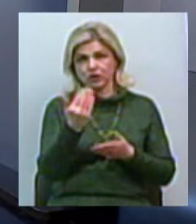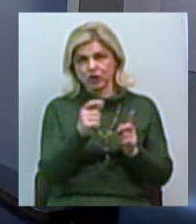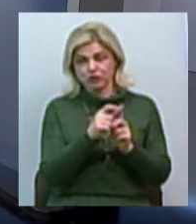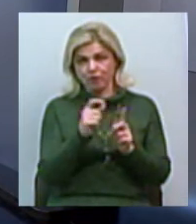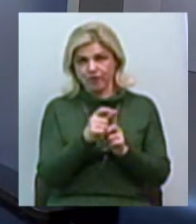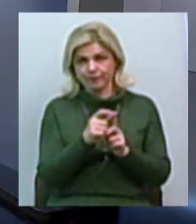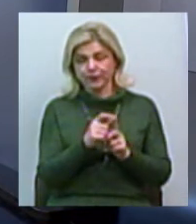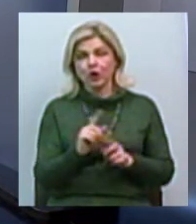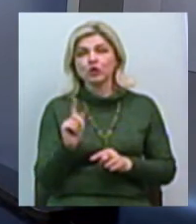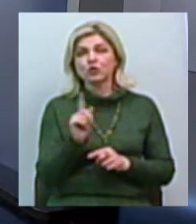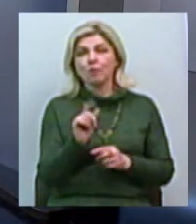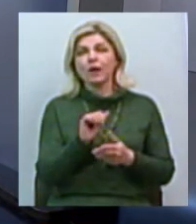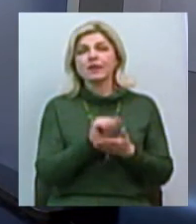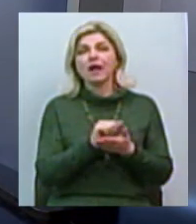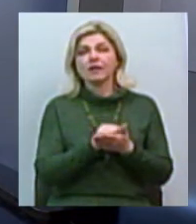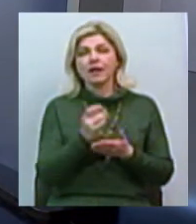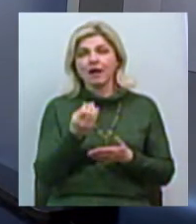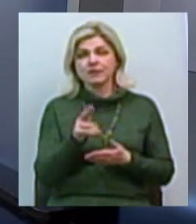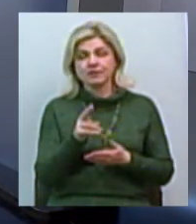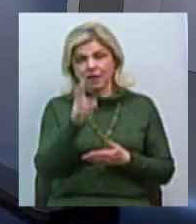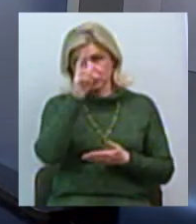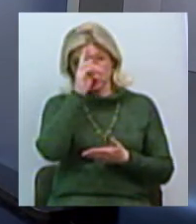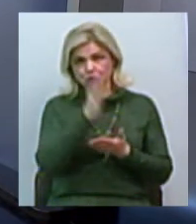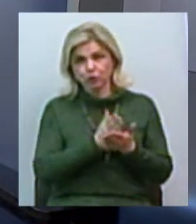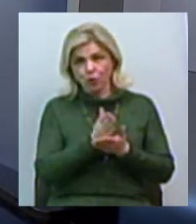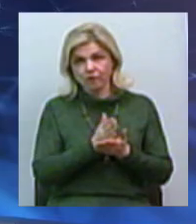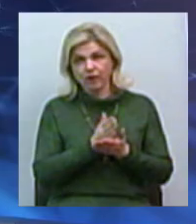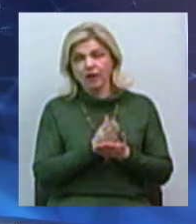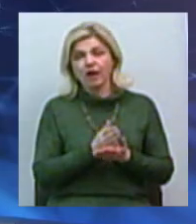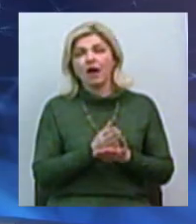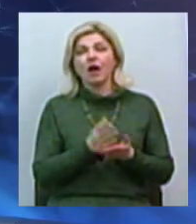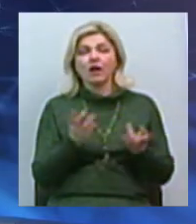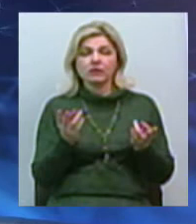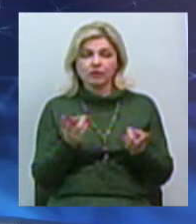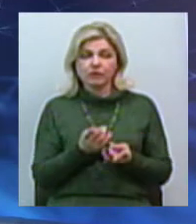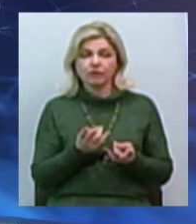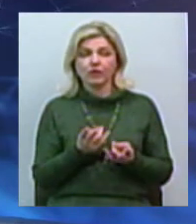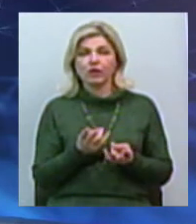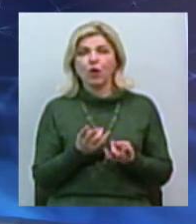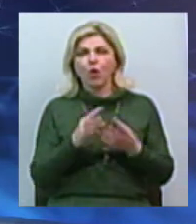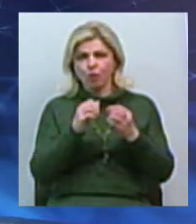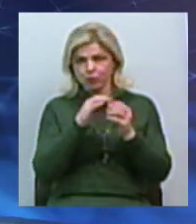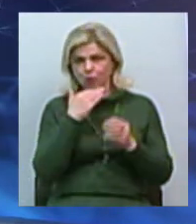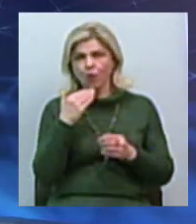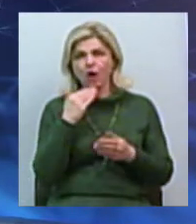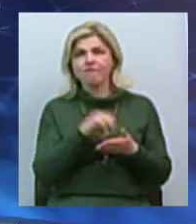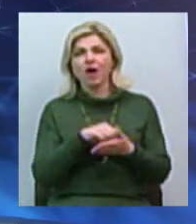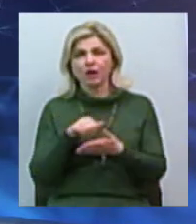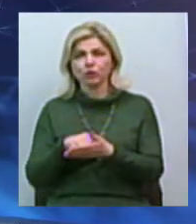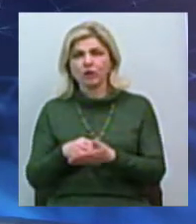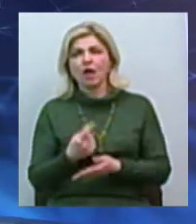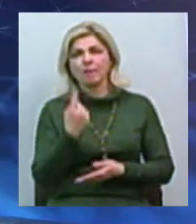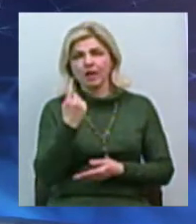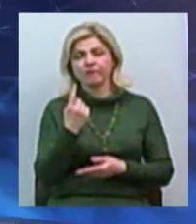Для того, щоб декларації чиновників та керівників держави не залишалися просто деклараціями, напевно, потрібний комплекс факторів, в першу чергу, пріоритет